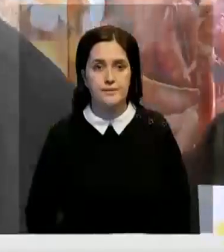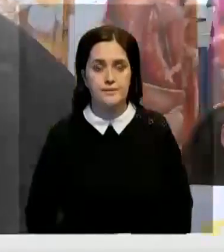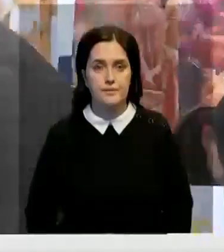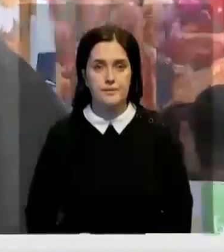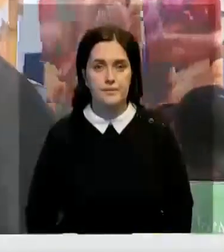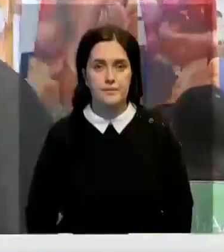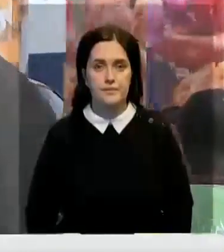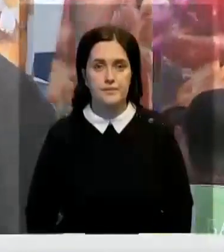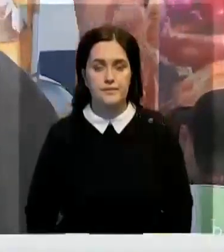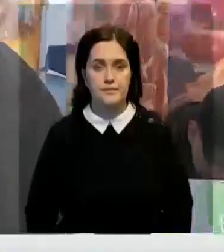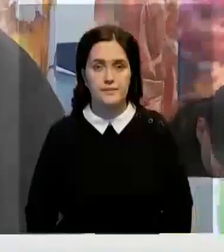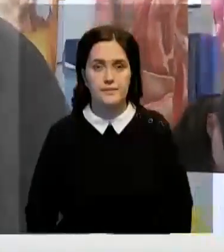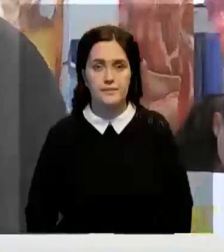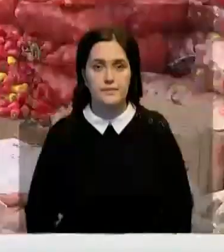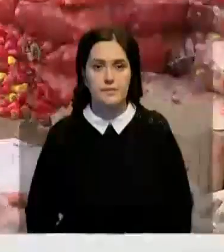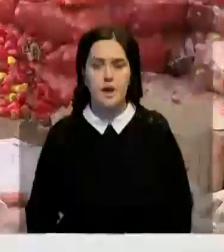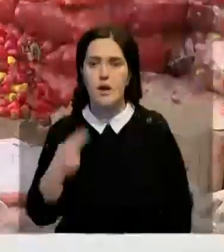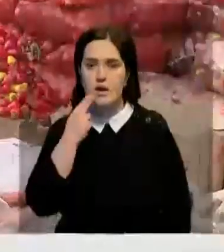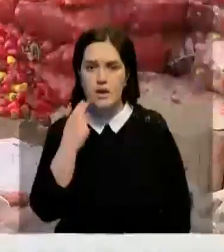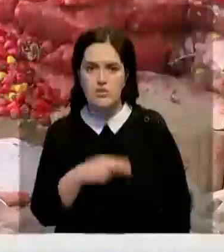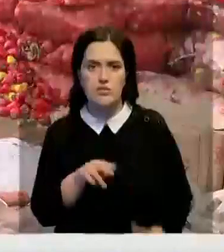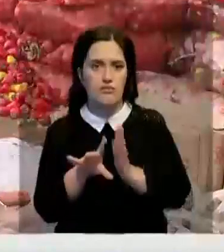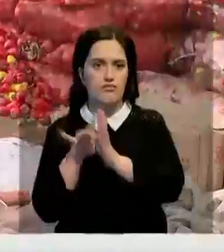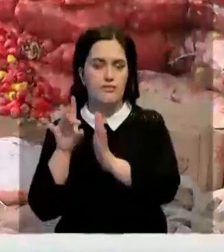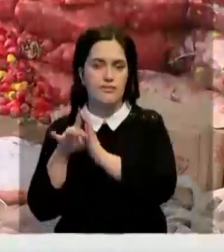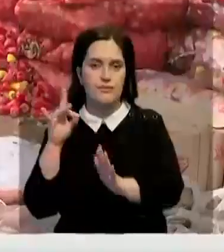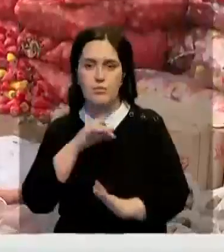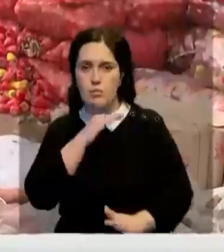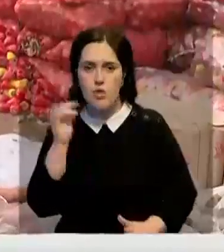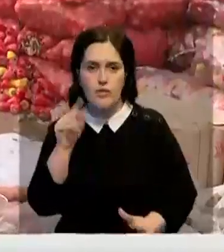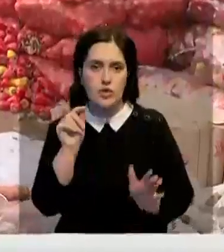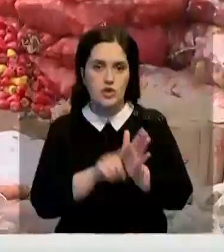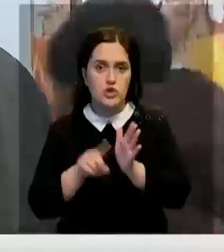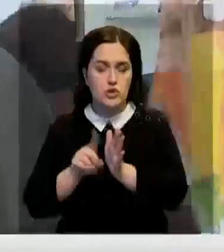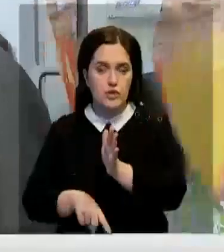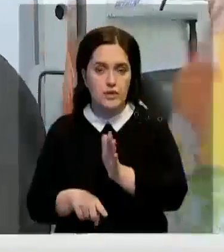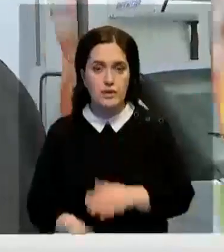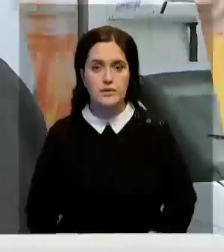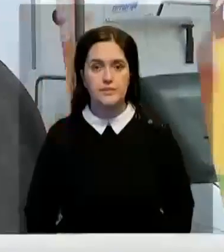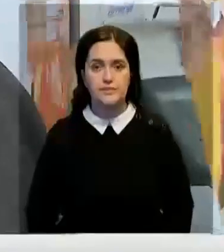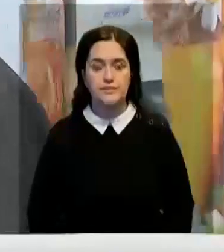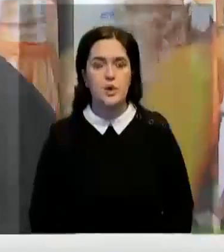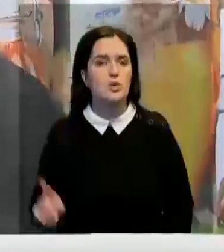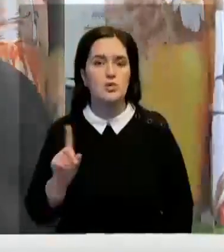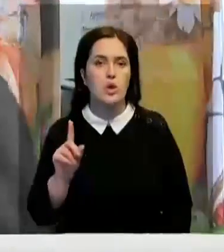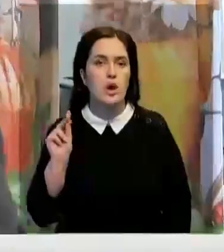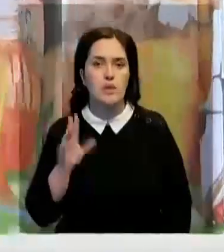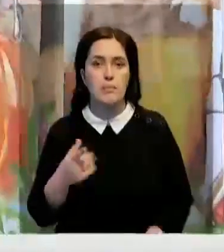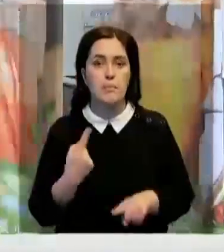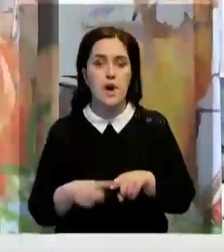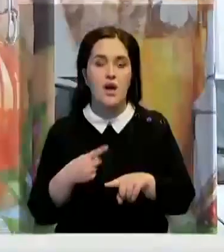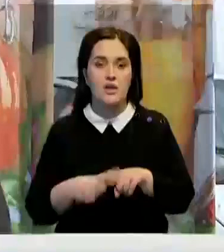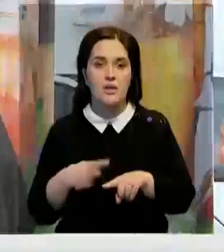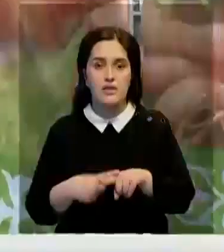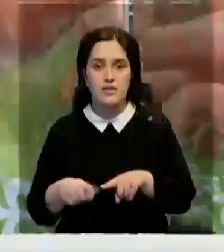Качество весь, да, выбор большой. Продукция дешевая вся. Что взяли? Морковки